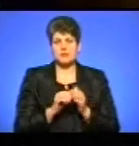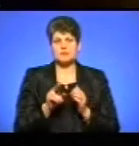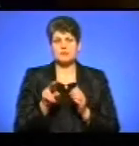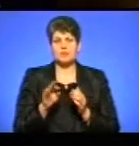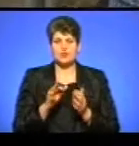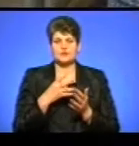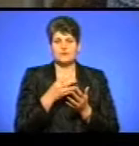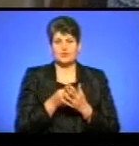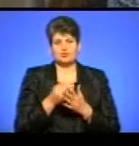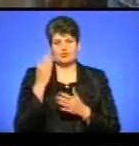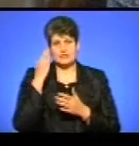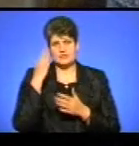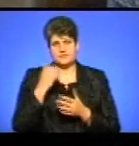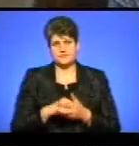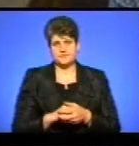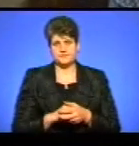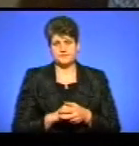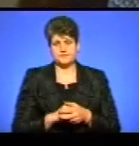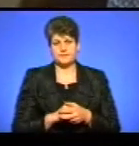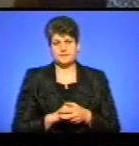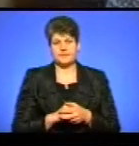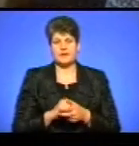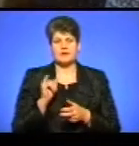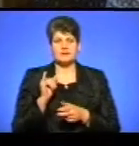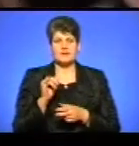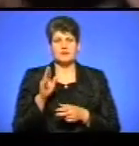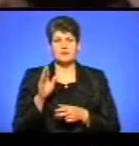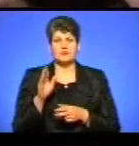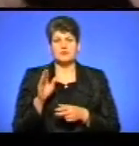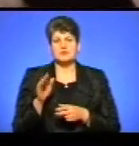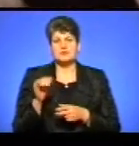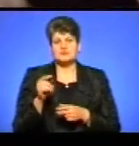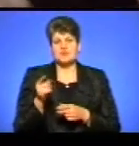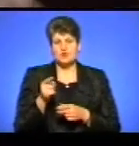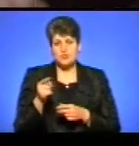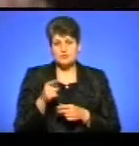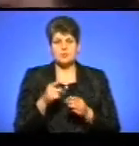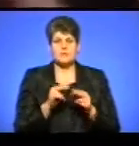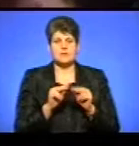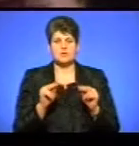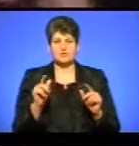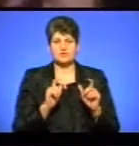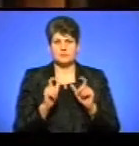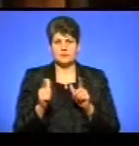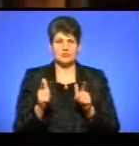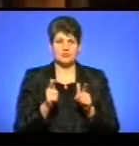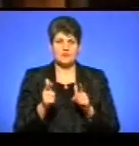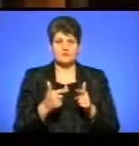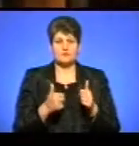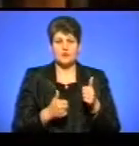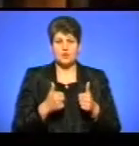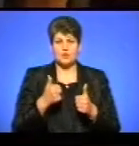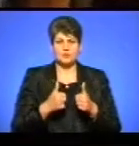талановитий. Іван Водвод з Тернопільського педагогічного університету підготував, як і решта учасників, для конкурсного